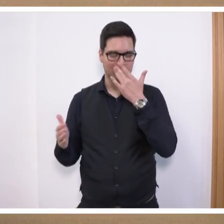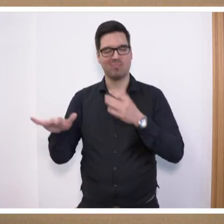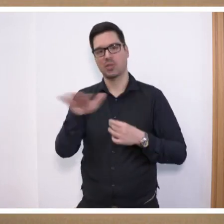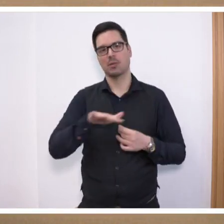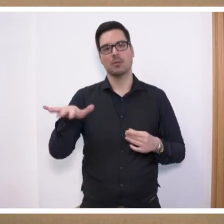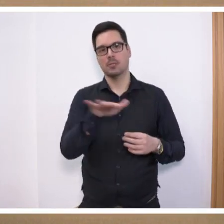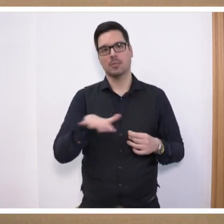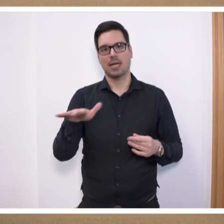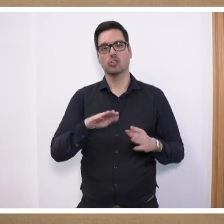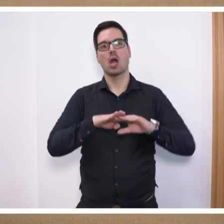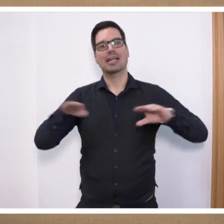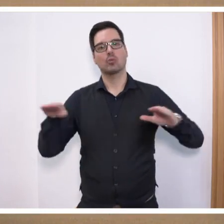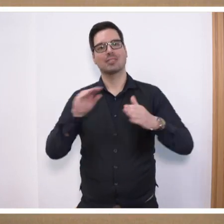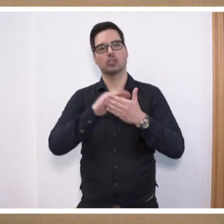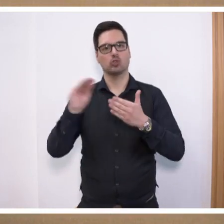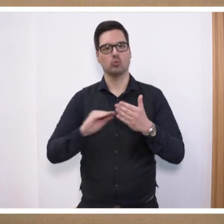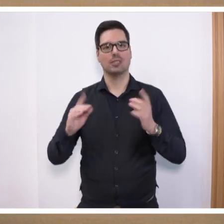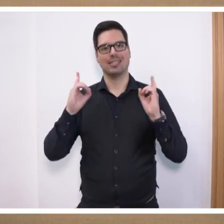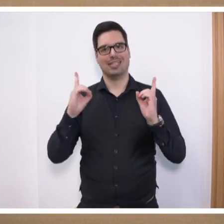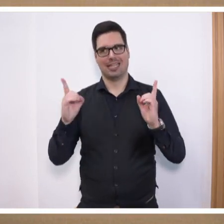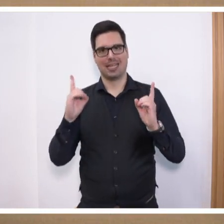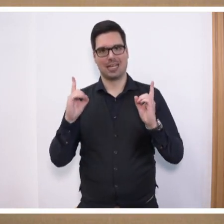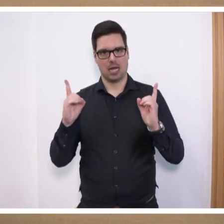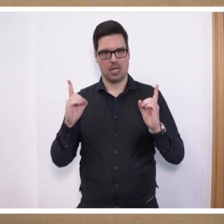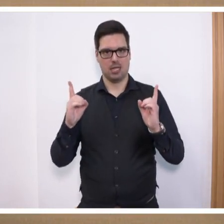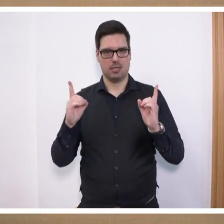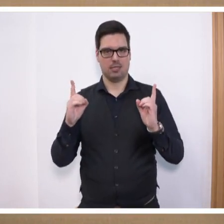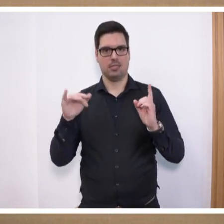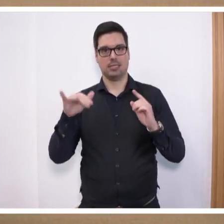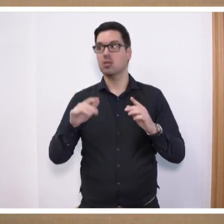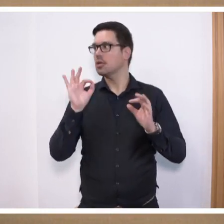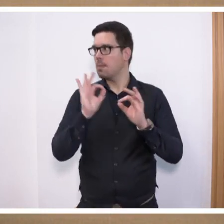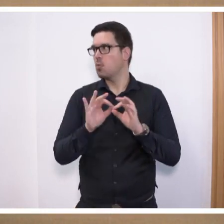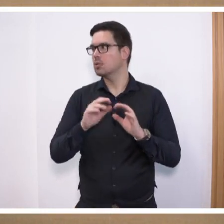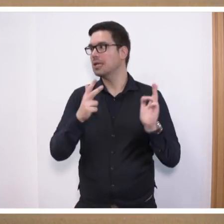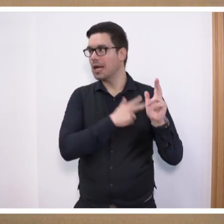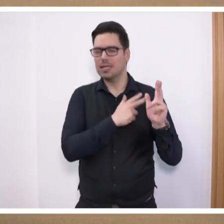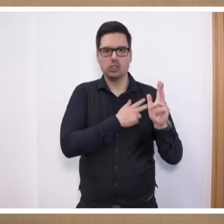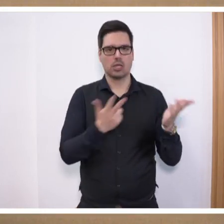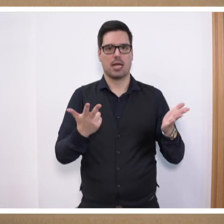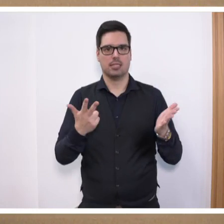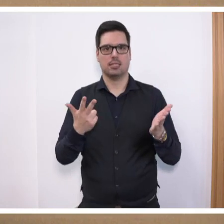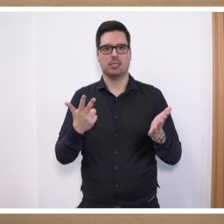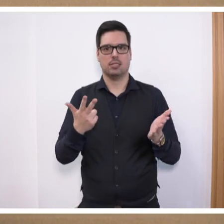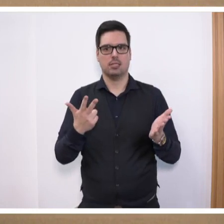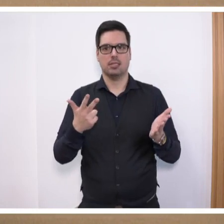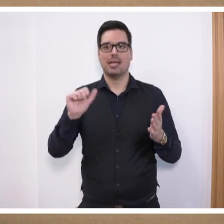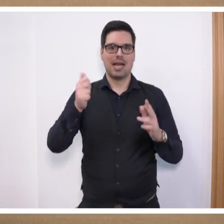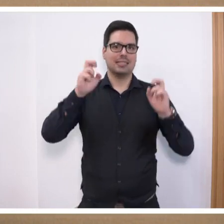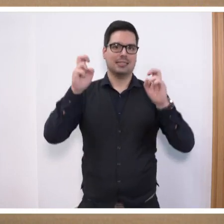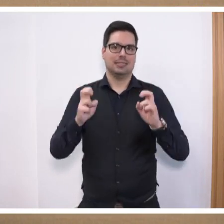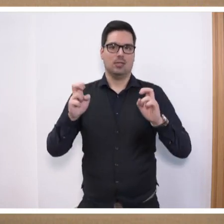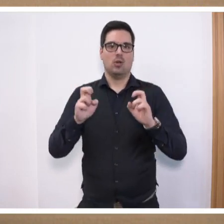Grundschule die Lehrerreserve, die mobile Reserve. da komme ich wieder zum Punkt Ehrlichkeit. Wir haben in der ersten Sitzung des